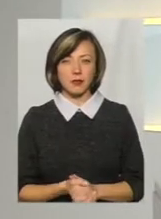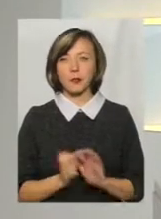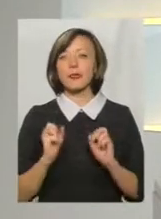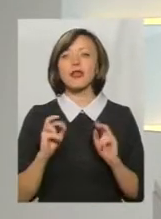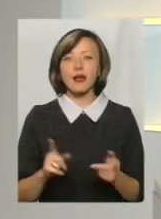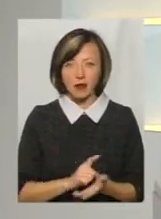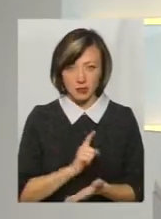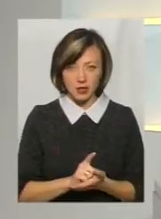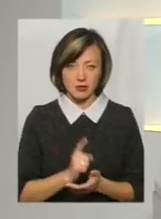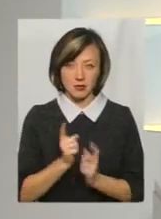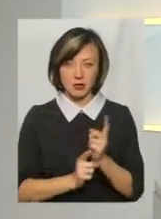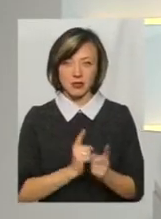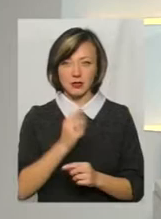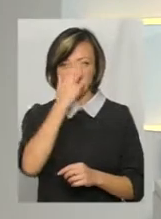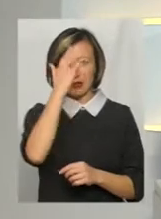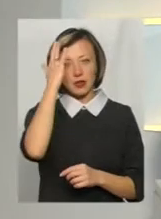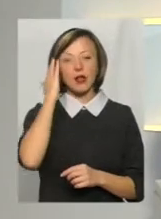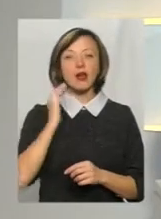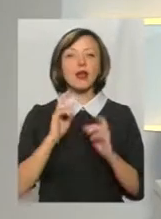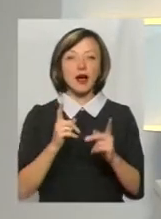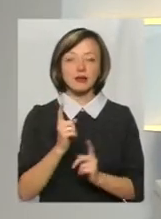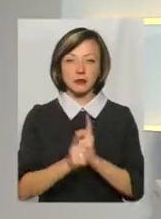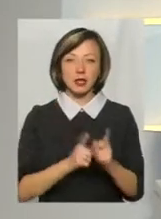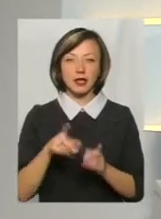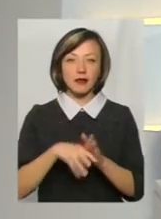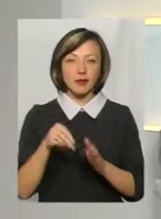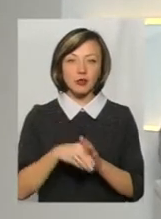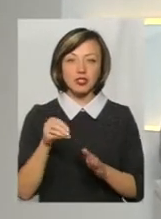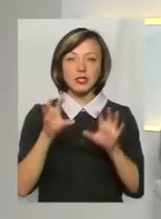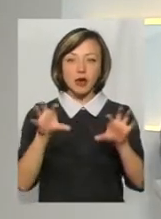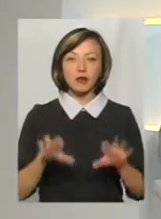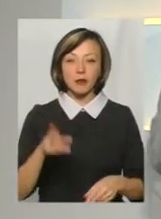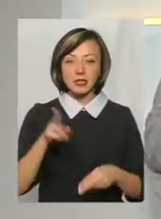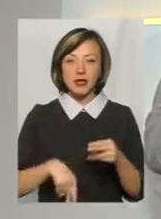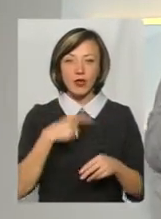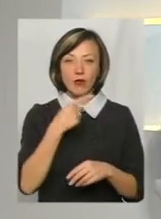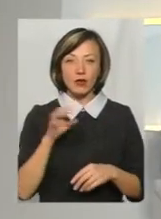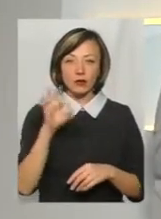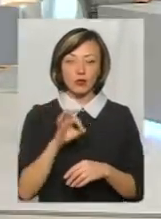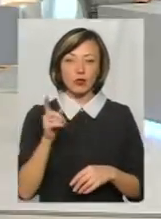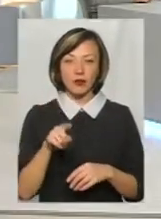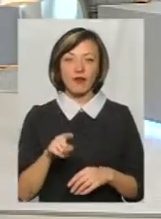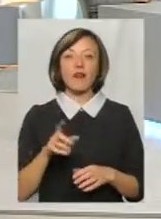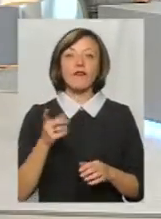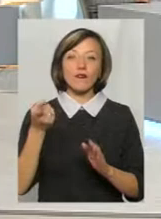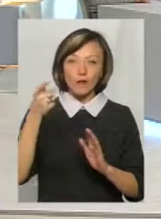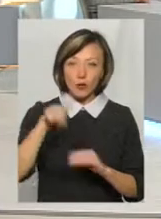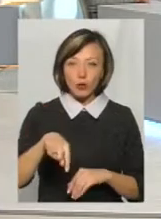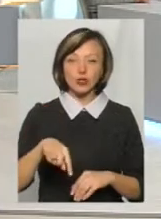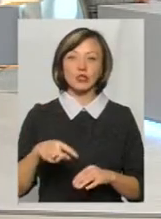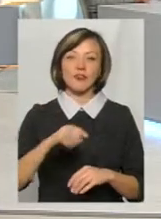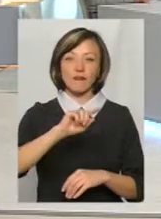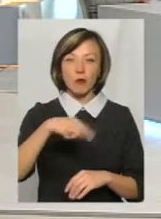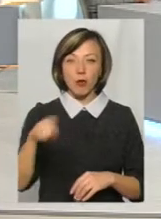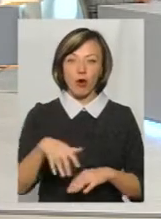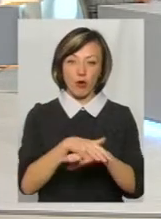воно має змінитися все ж таки? От як змінити виборче законодавство, щоб ми перестали говорити про те, що воно... і вимога громадськості. В тому